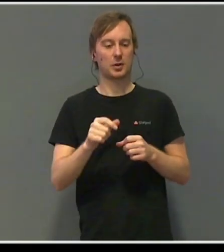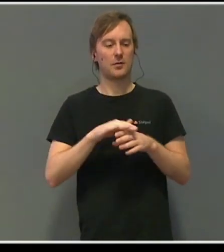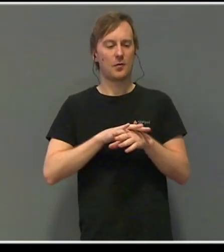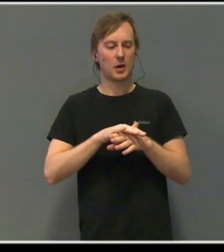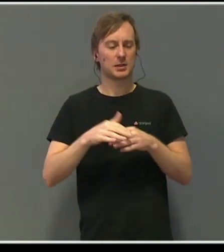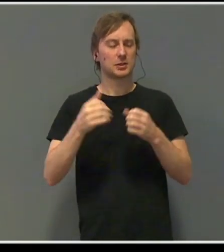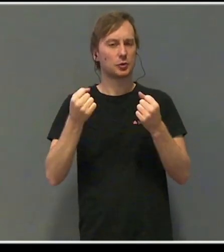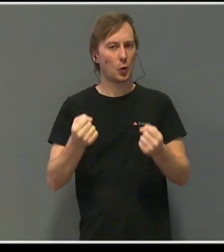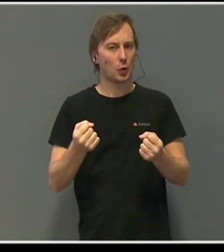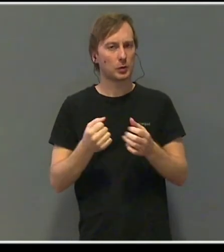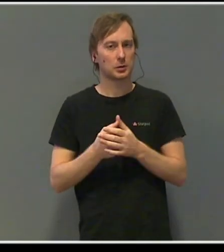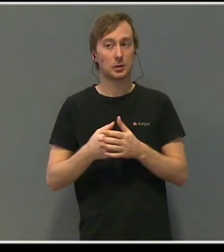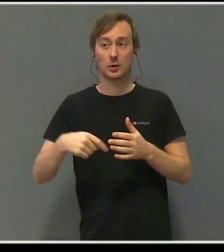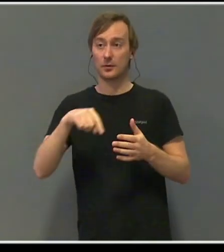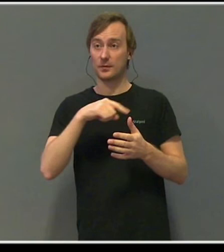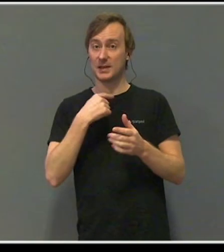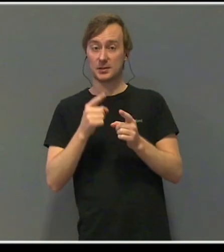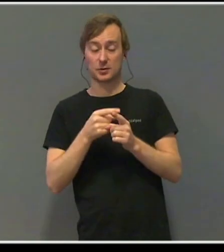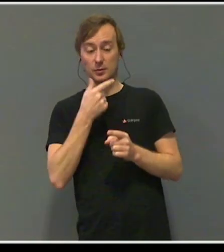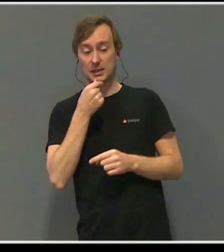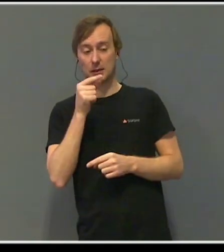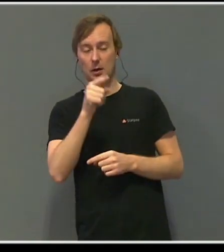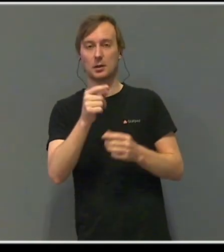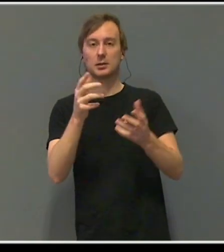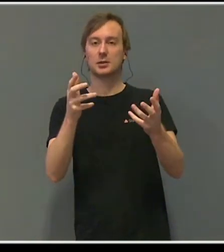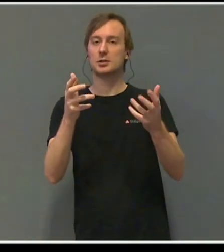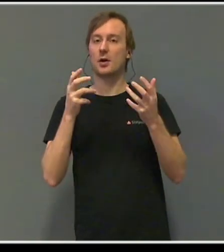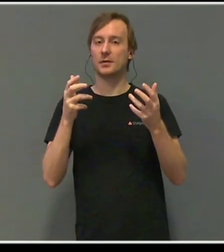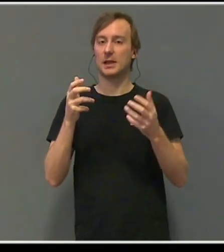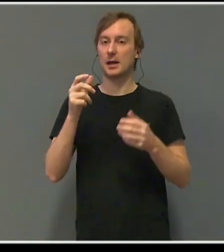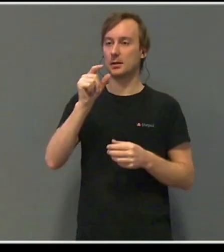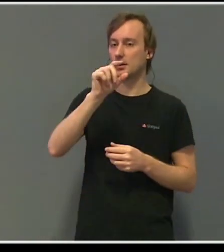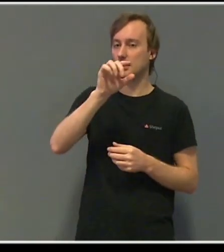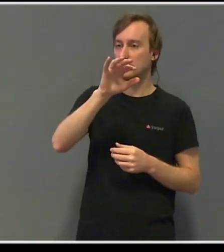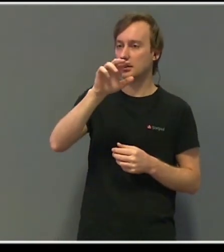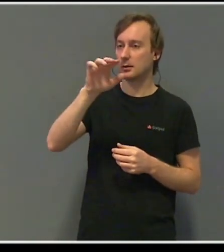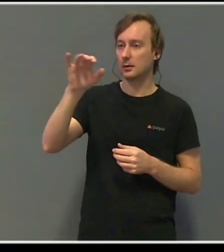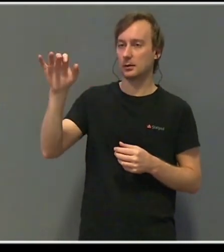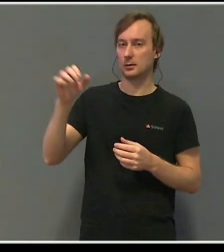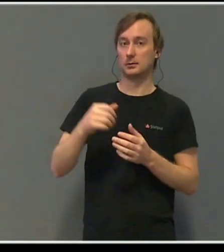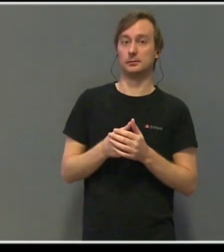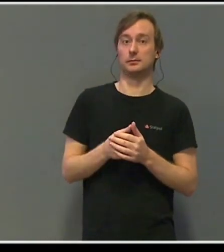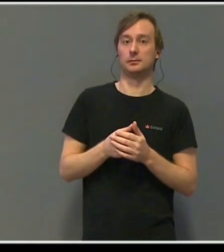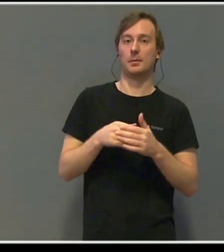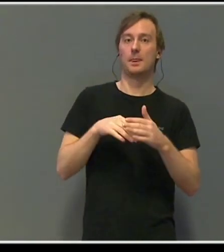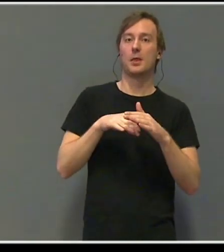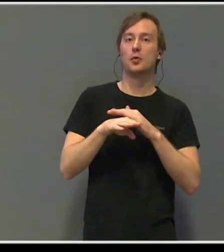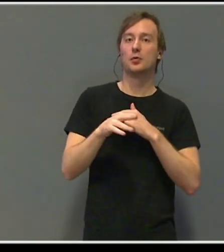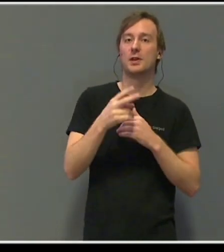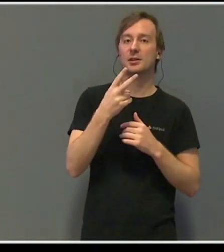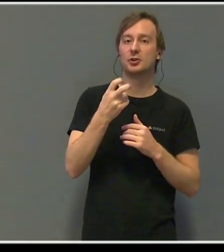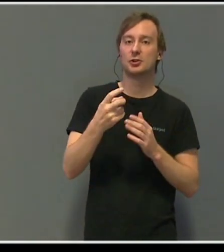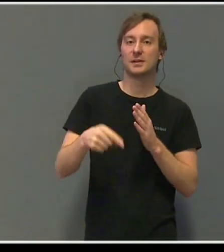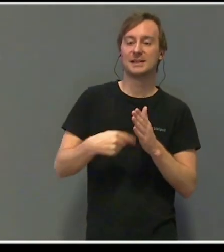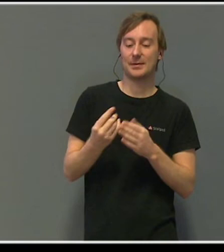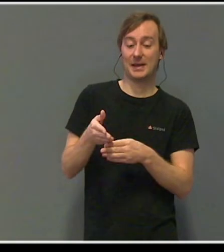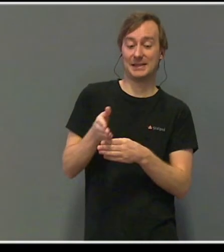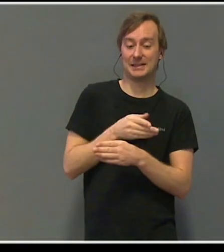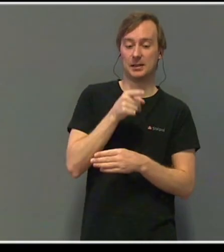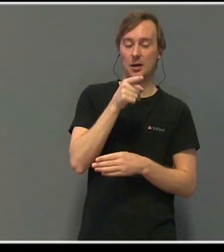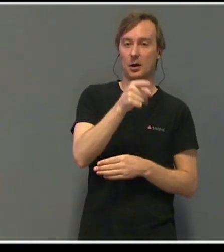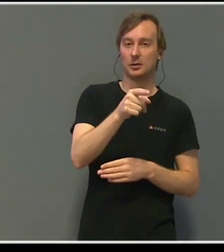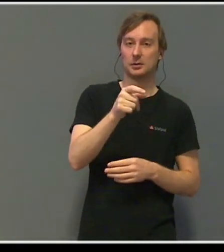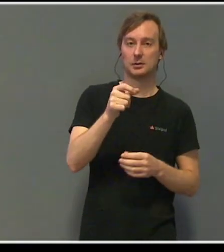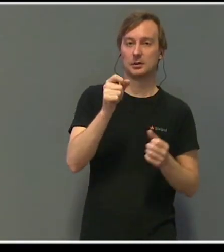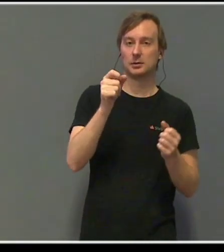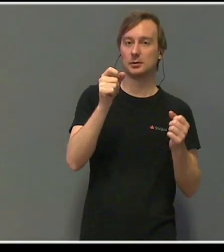Han vil bli savnet av alle oss som kjente ham. Det var under 20 timer siden Mats hadde sluttet å puste på A-hus. Vi